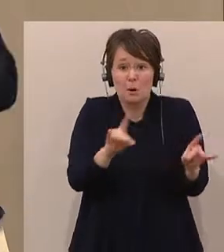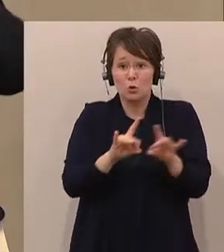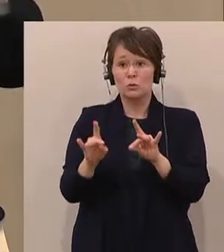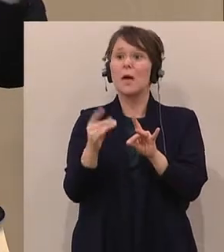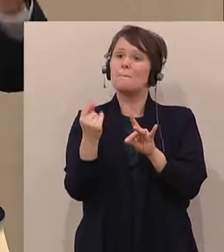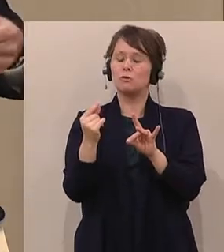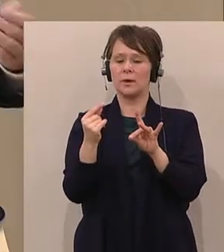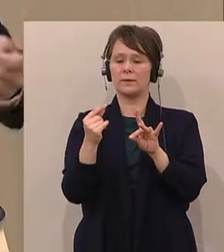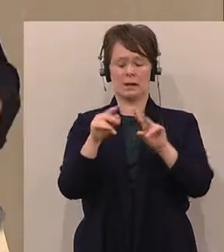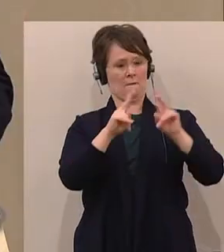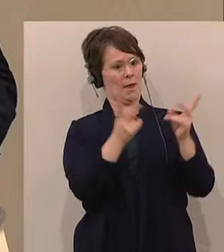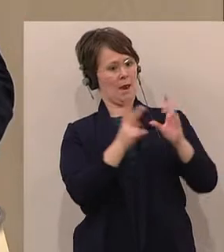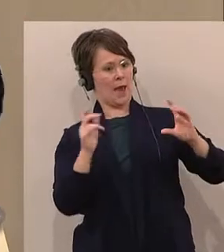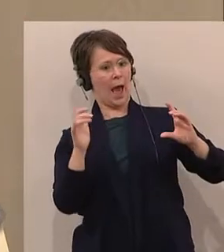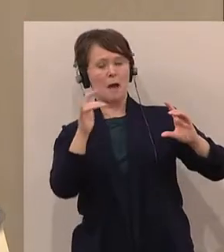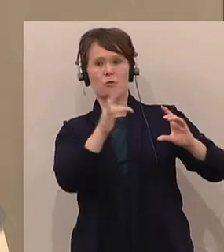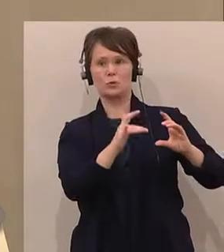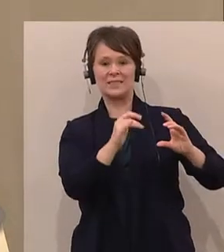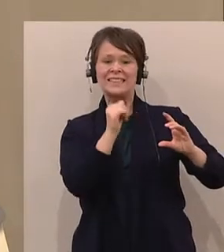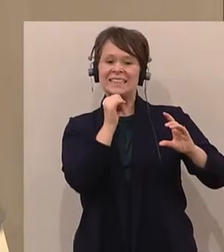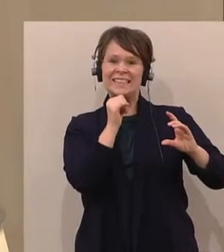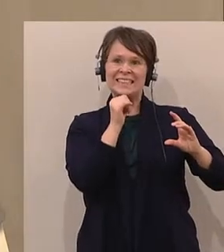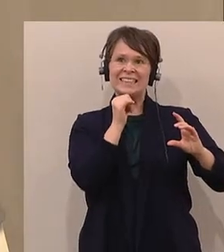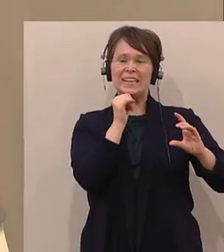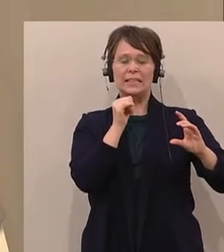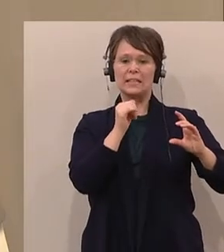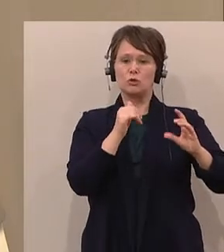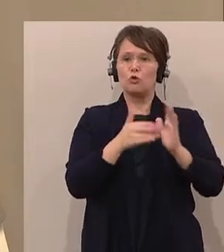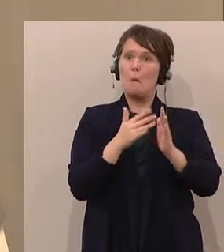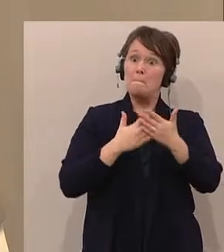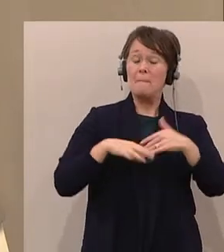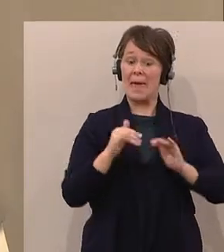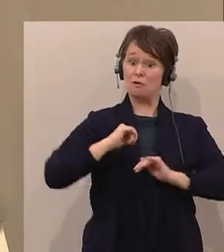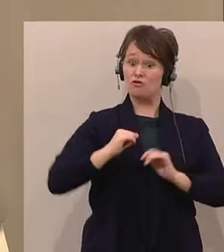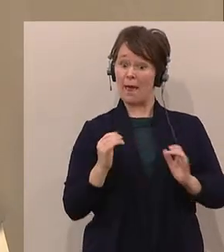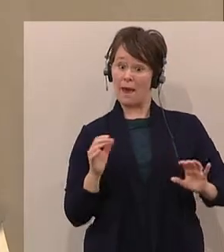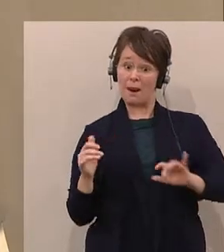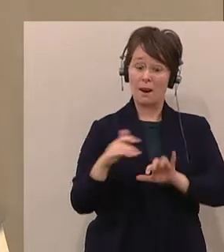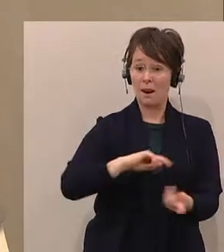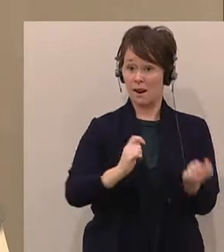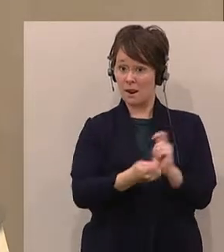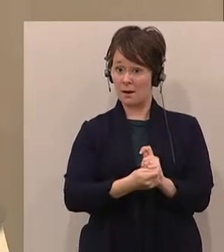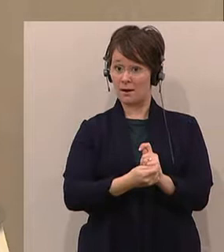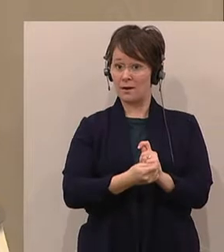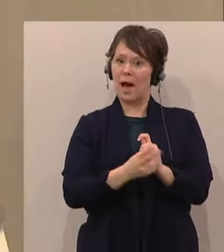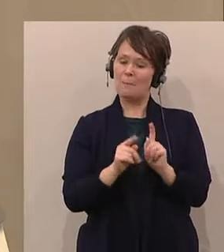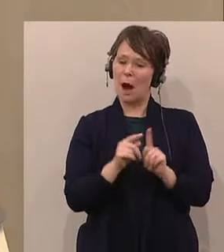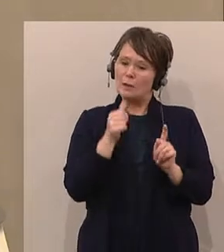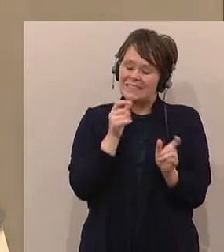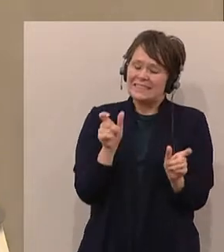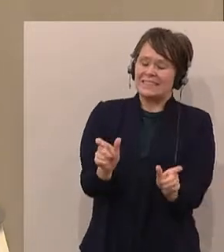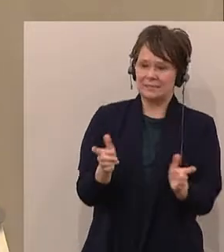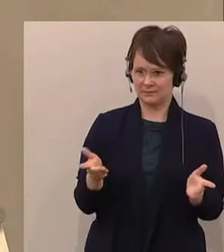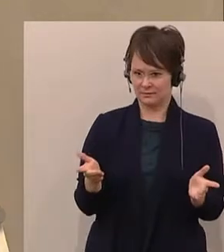und auch nicht abbremsen. Das ist eine ganz wichtige Sache. Wir haben laut den neuesten